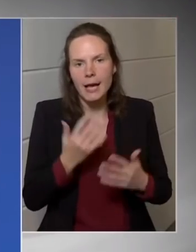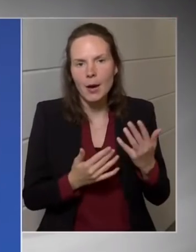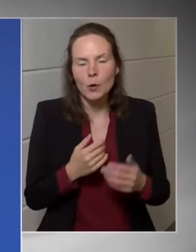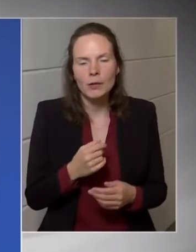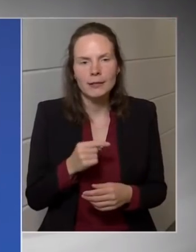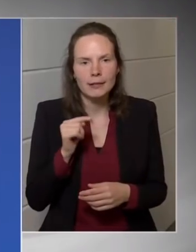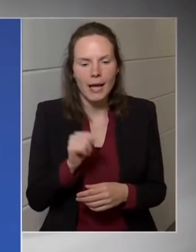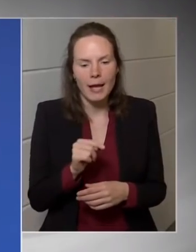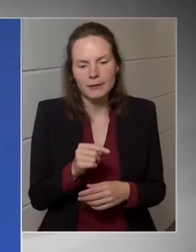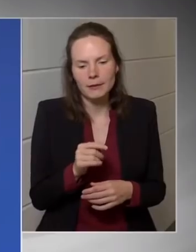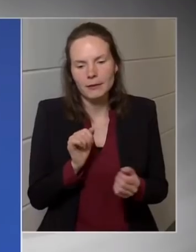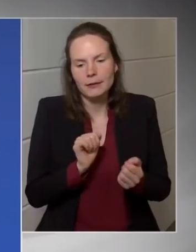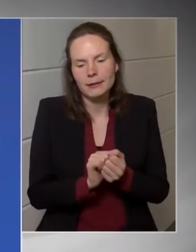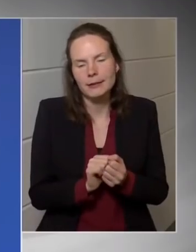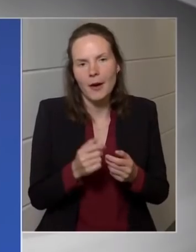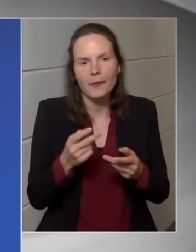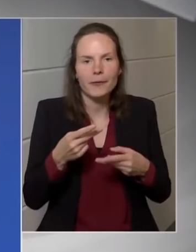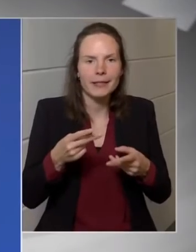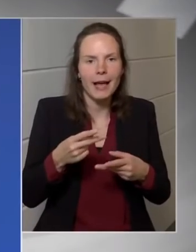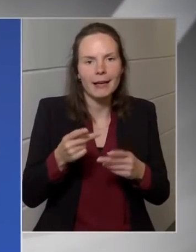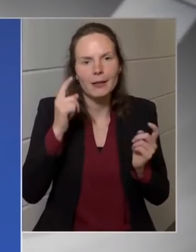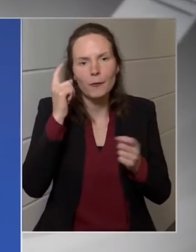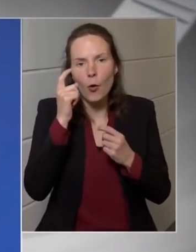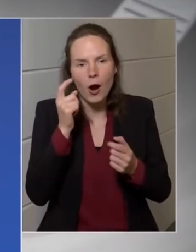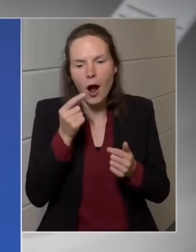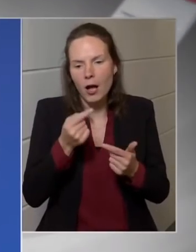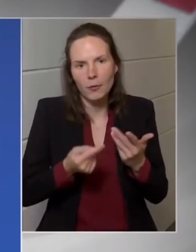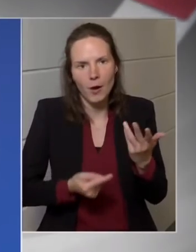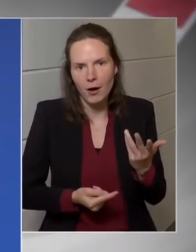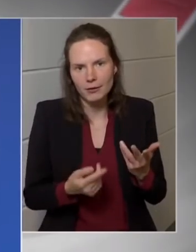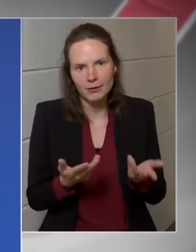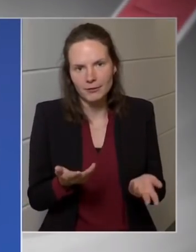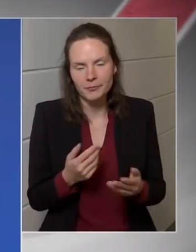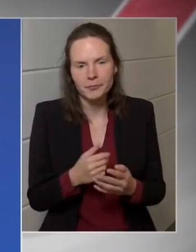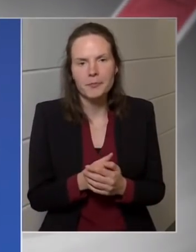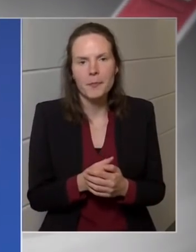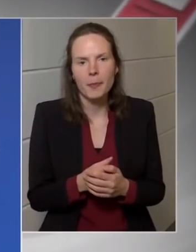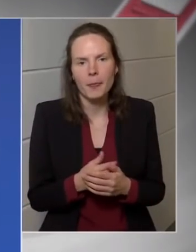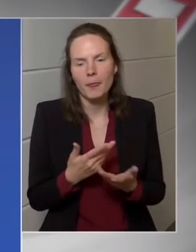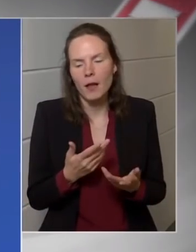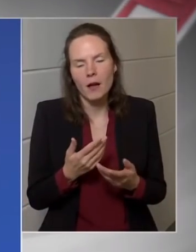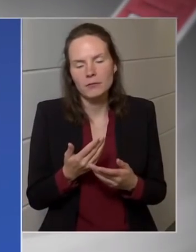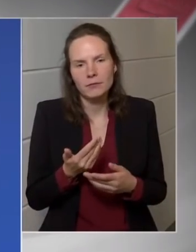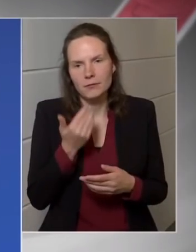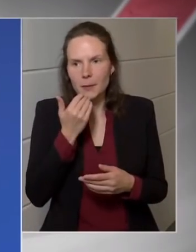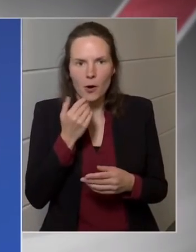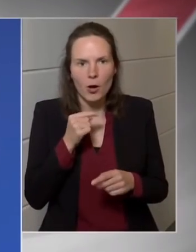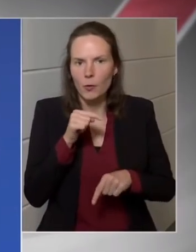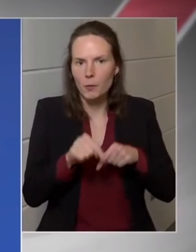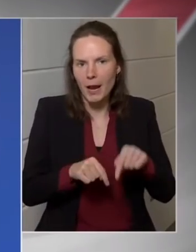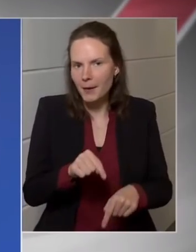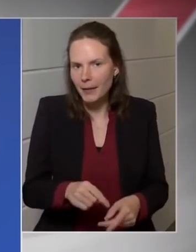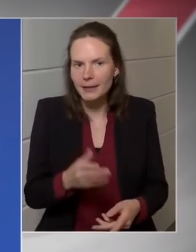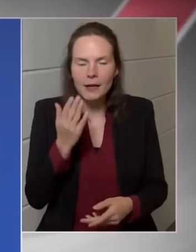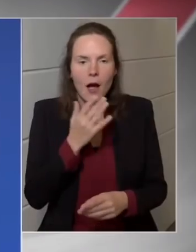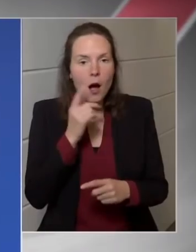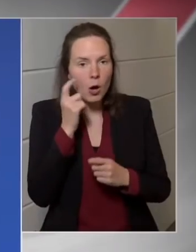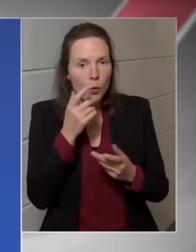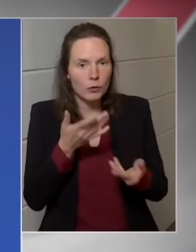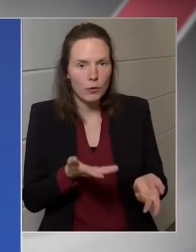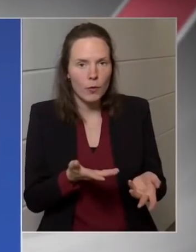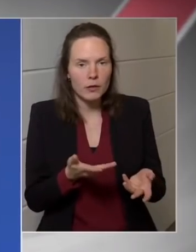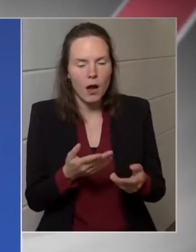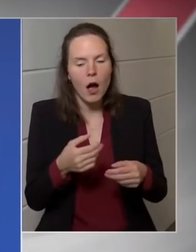számviteli fogalmakról van szó, és a számviteli fogalmakat azokat hagyj ne menjünk bele, de ha gondolja, a